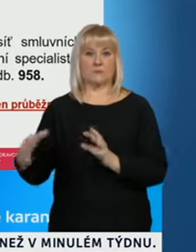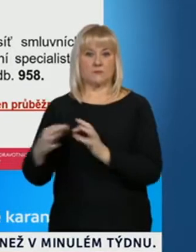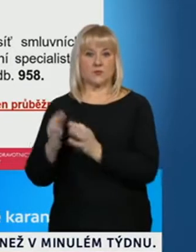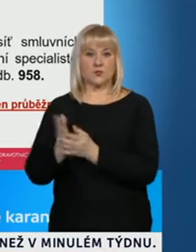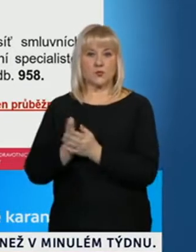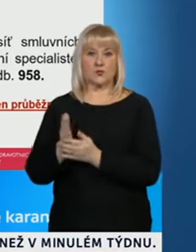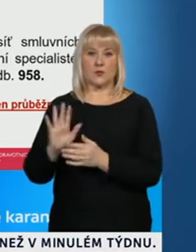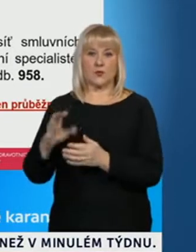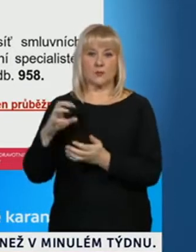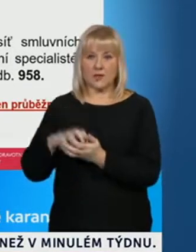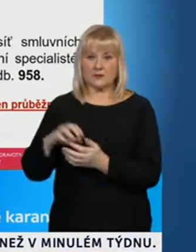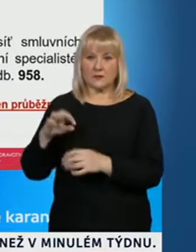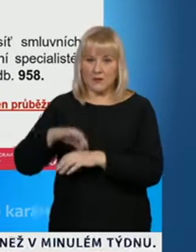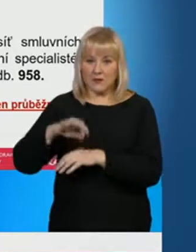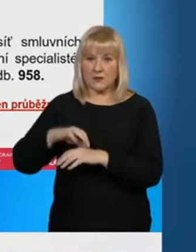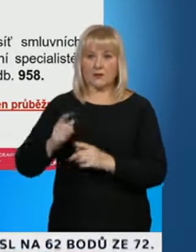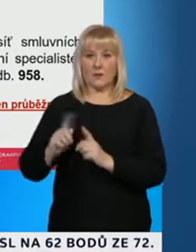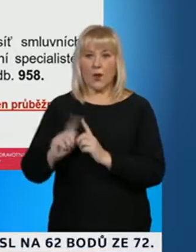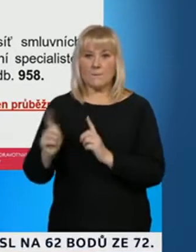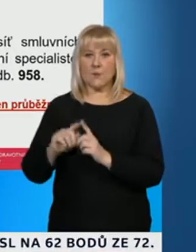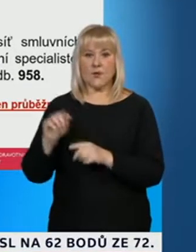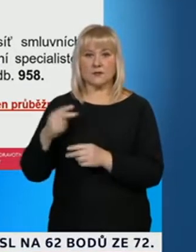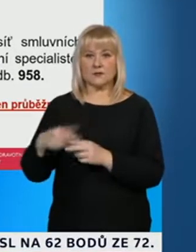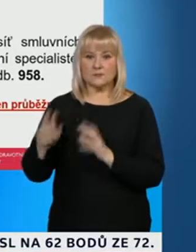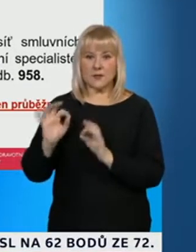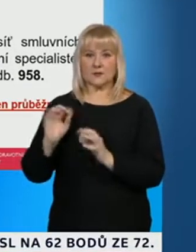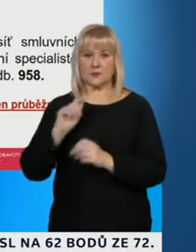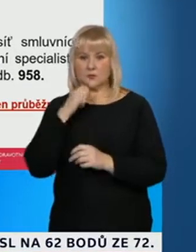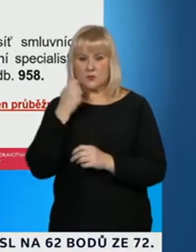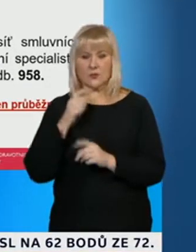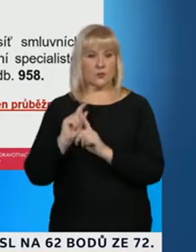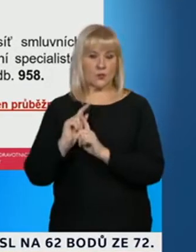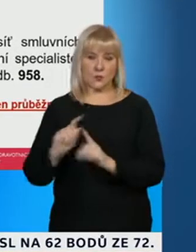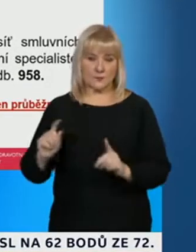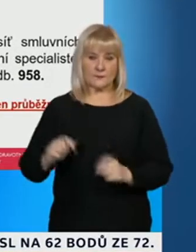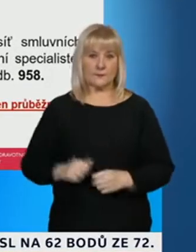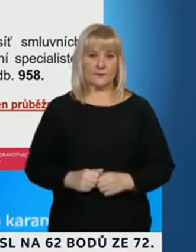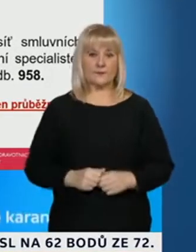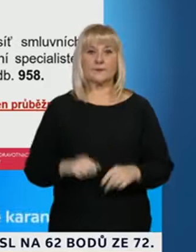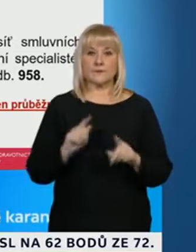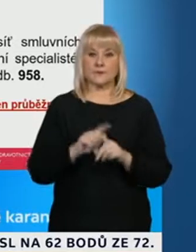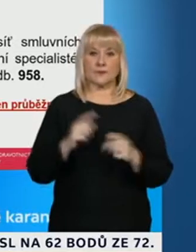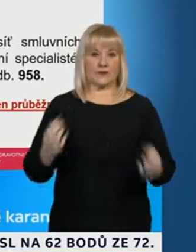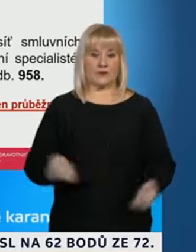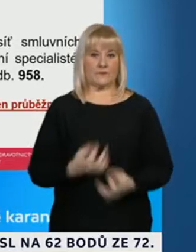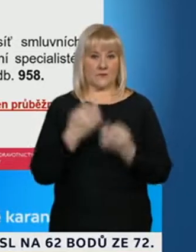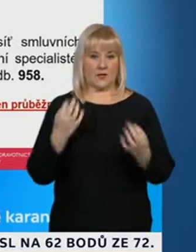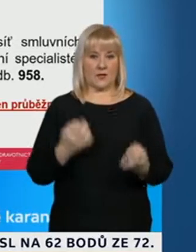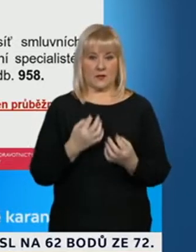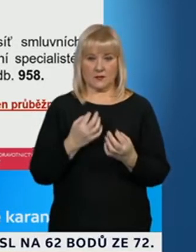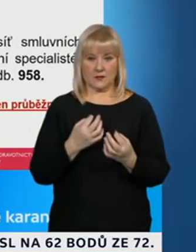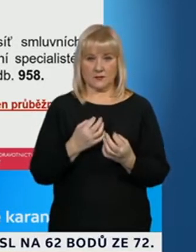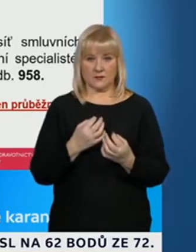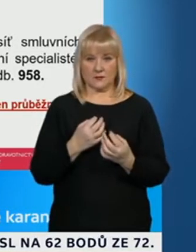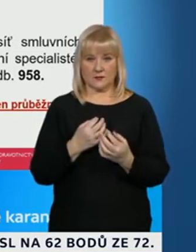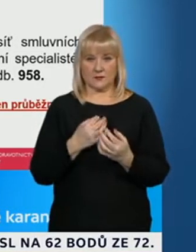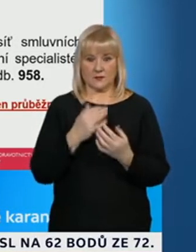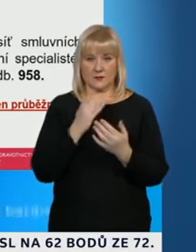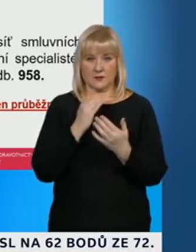jak praktiční lékaři, tak ambulatní specialisté, stomatologové. Co se týká přehledu, tak jak